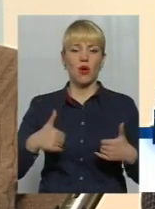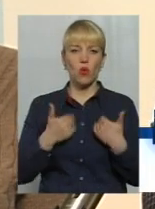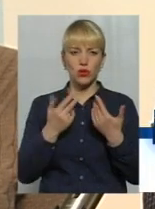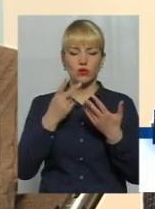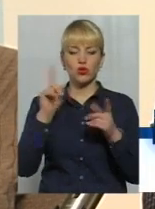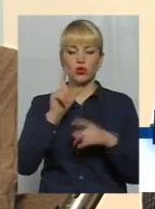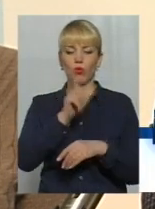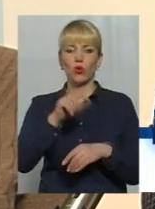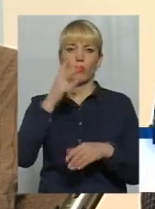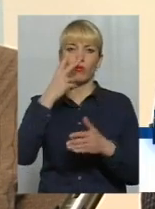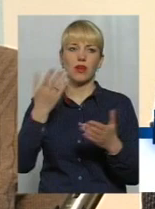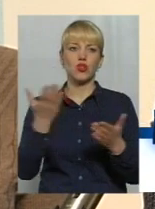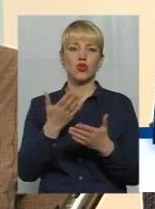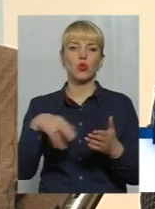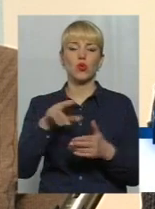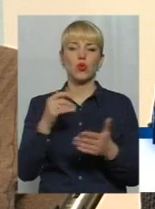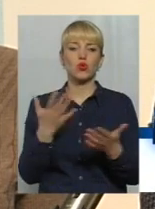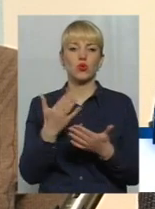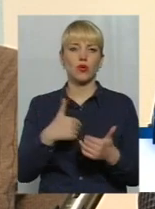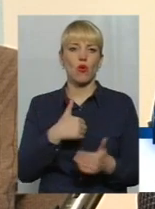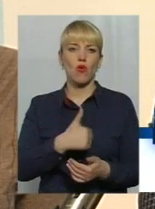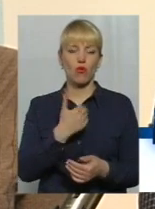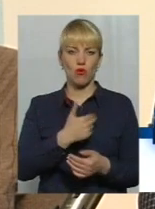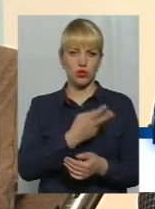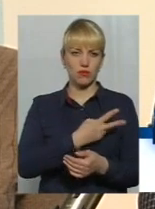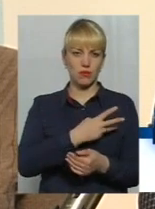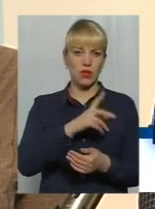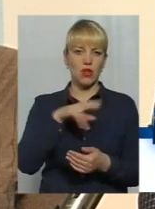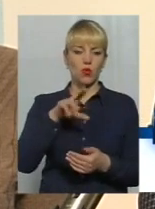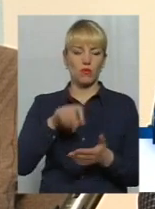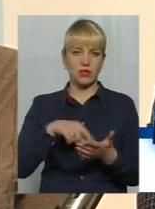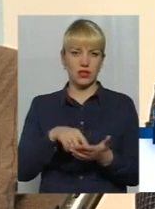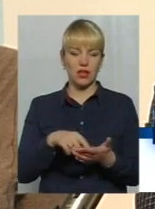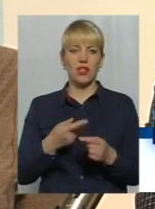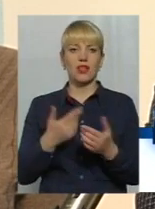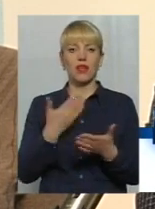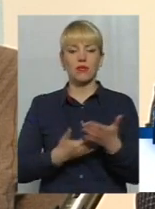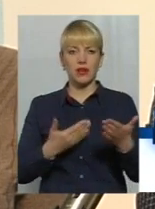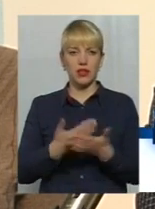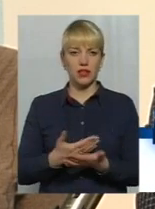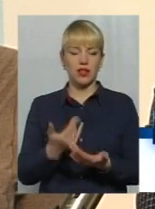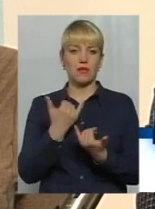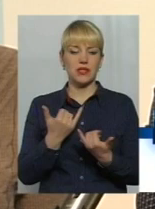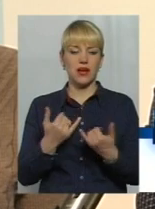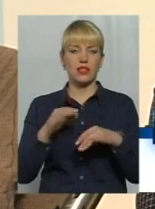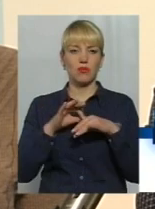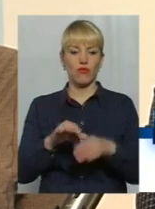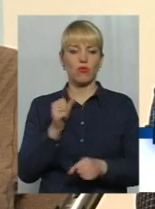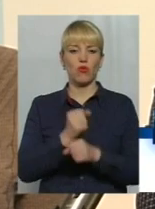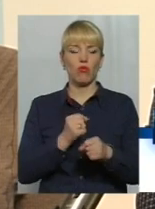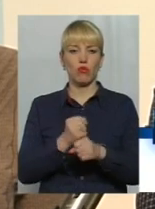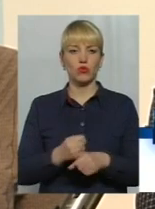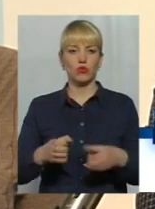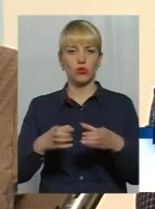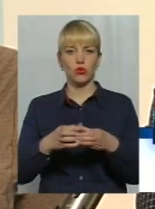побачили, в чому місто йде, до чого ми хочемо діти. Наприклад, зараз ми проводимо робочі групи, є